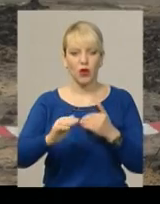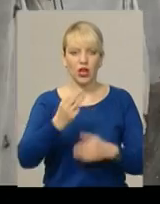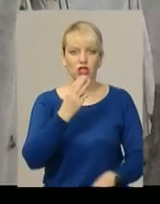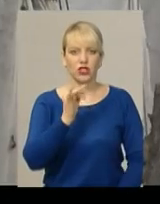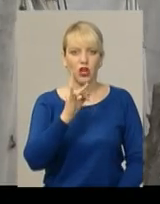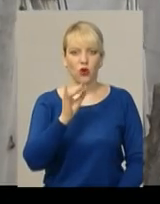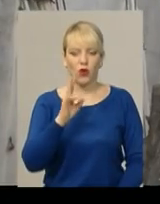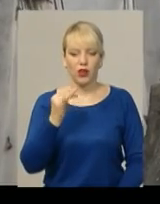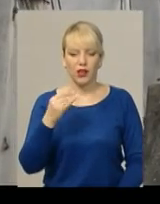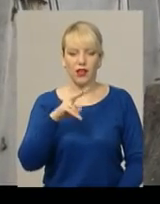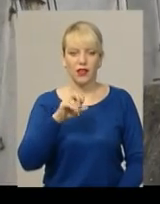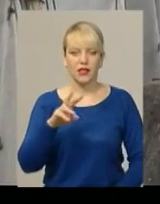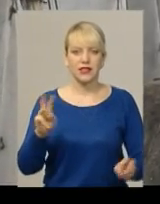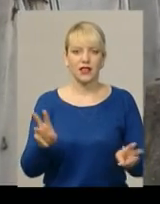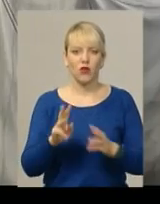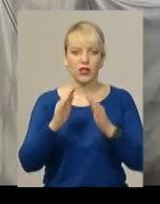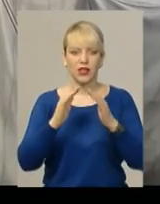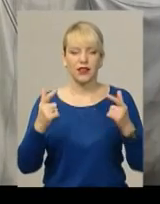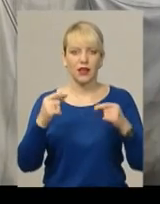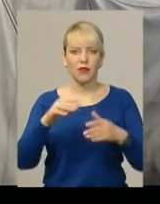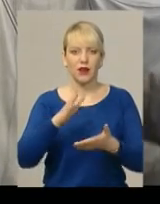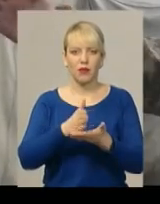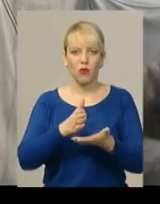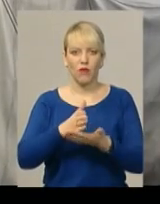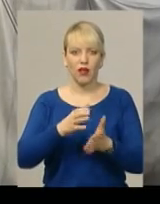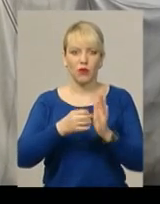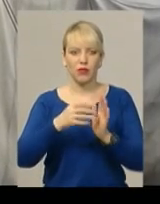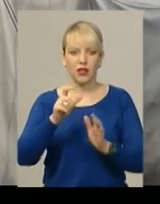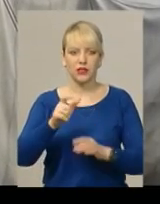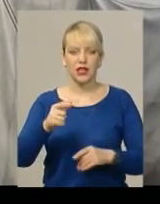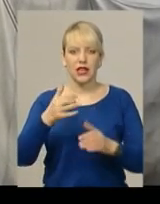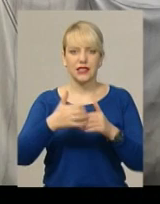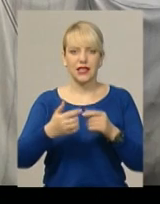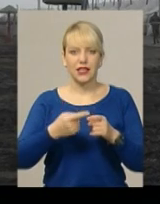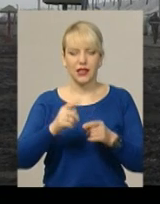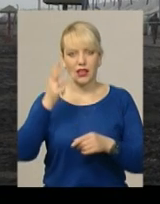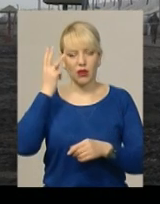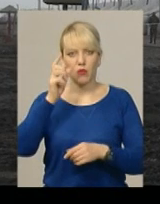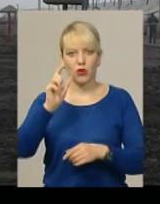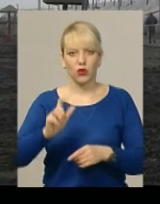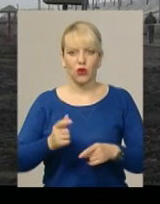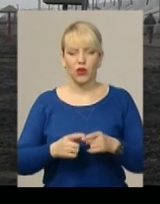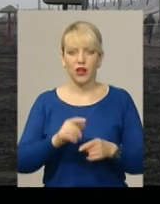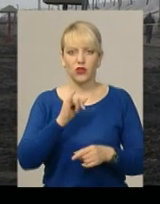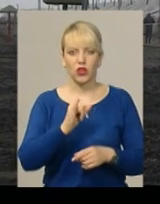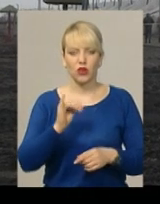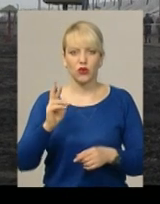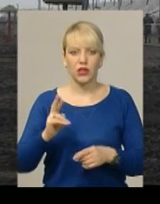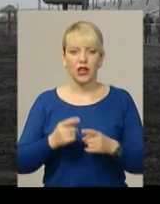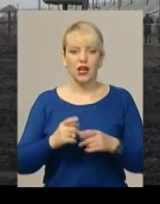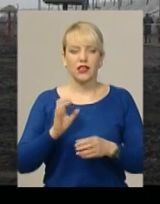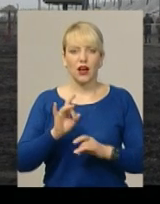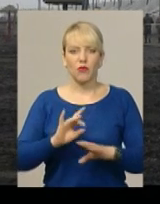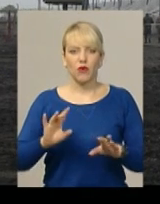Миколаївщині загорівся намет, де перебували 15-ро бійців. Серед них і подолянин Ігор Хованець. Як розповів командир дивізіону Володимир Кот,